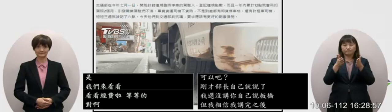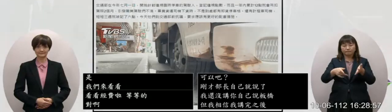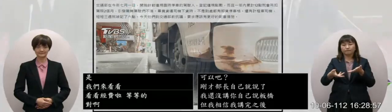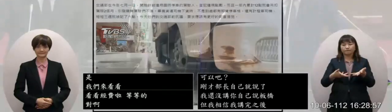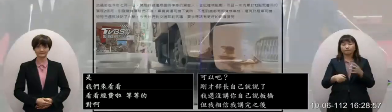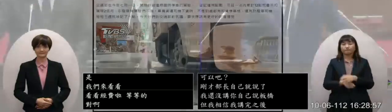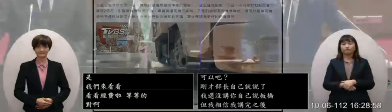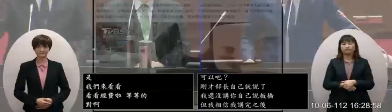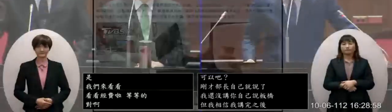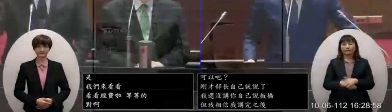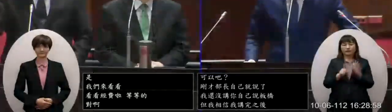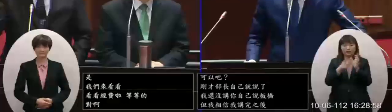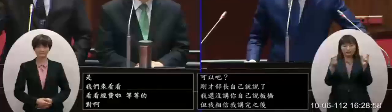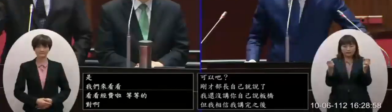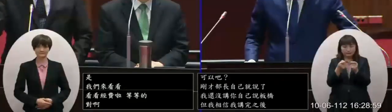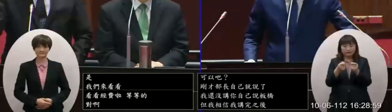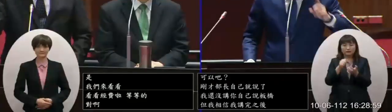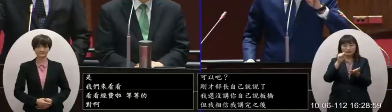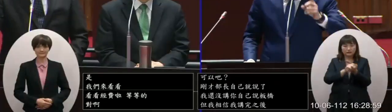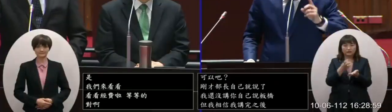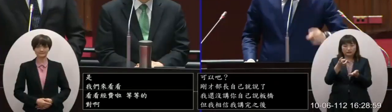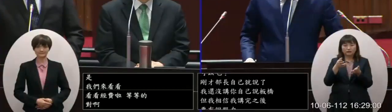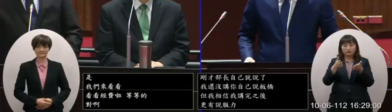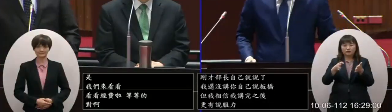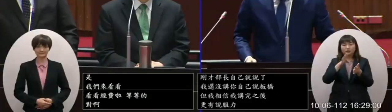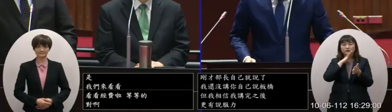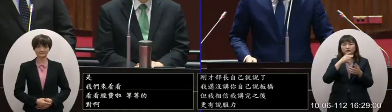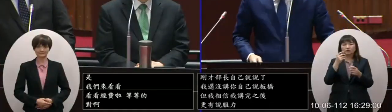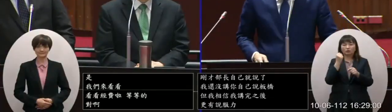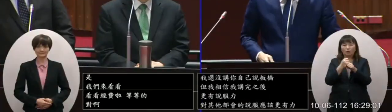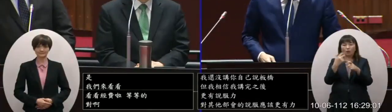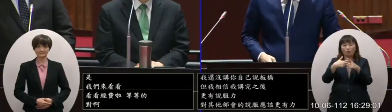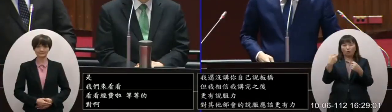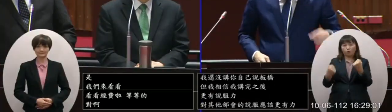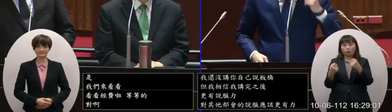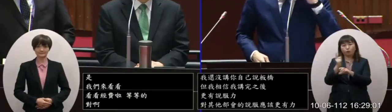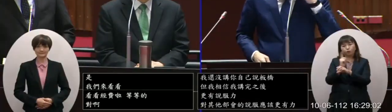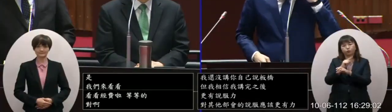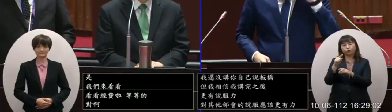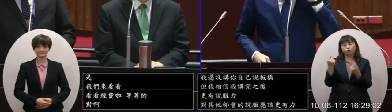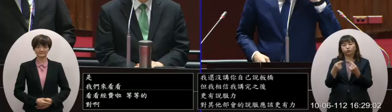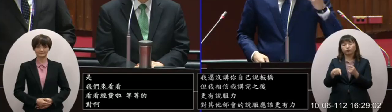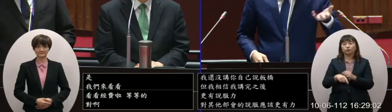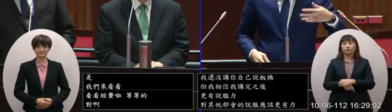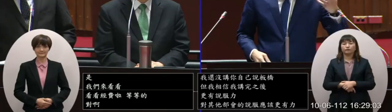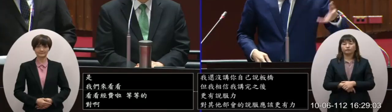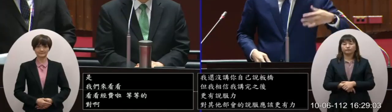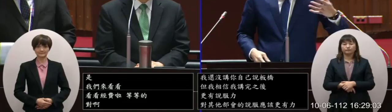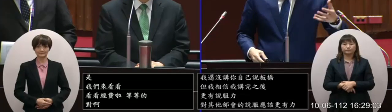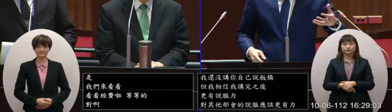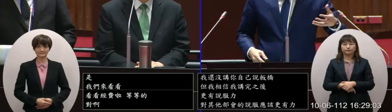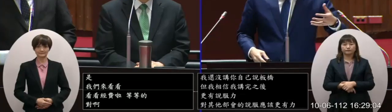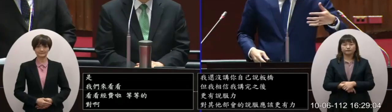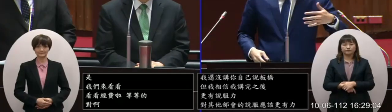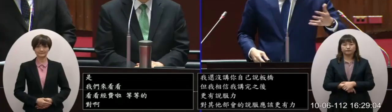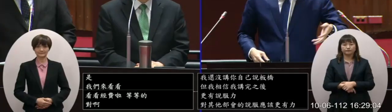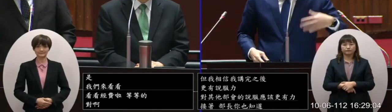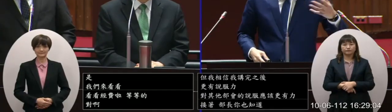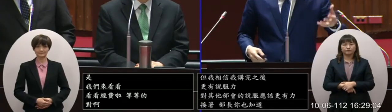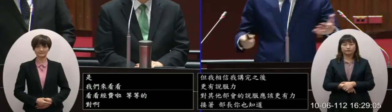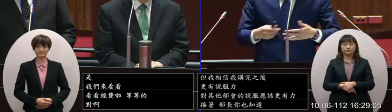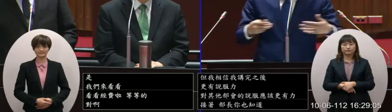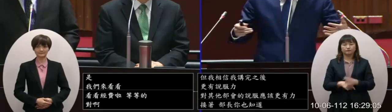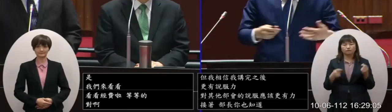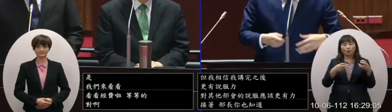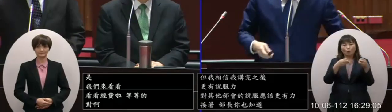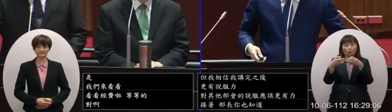問題就是說臨時違規紀典相關正義尤其對職業駕駛人的問題齁那當然你們有一些所